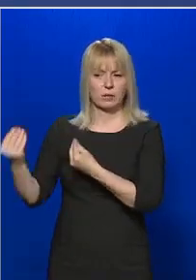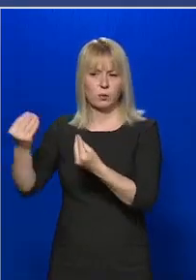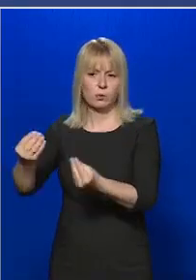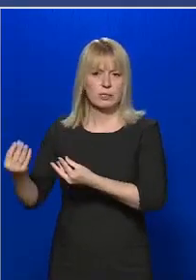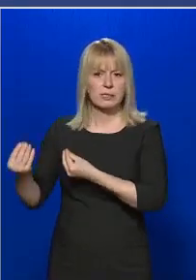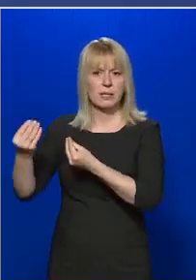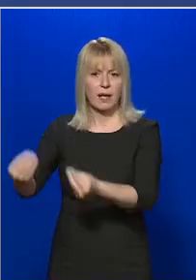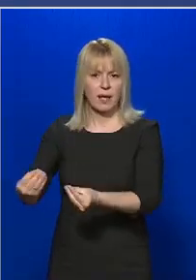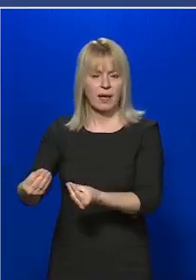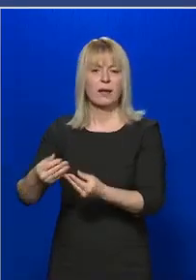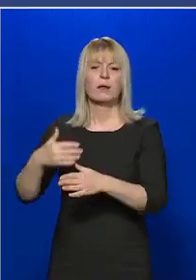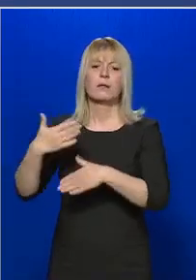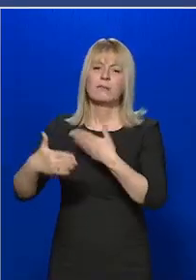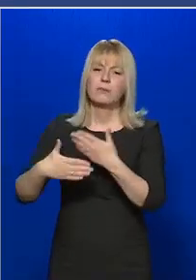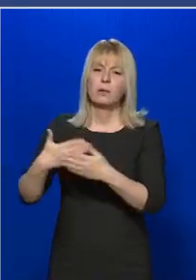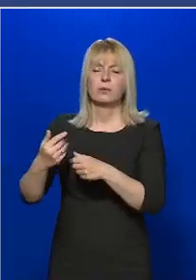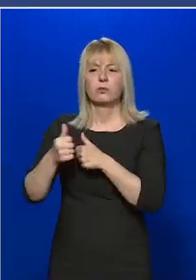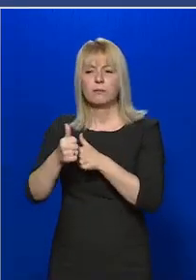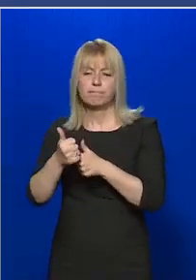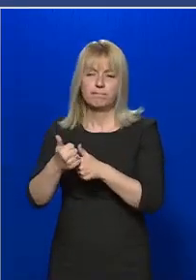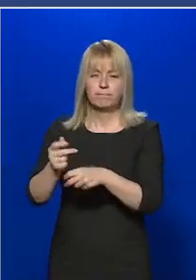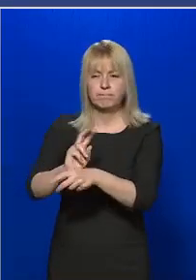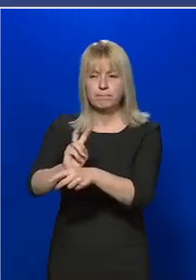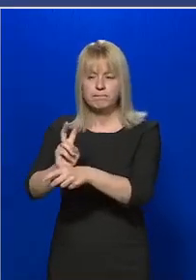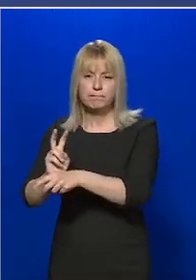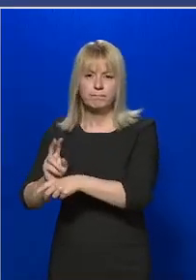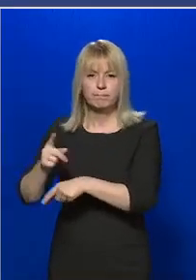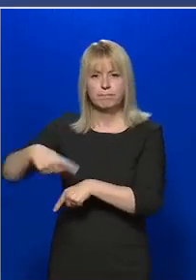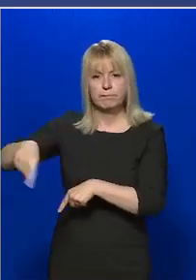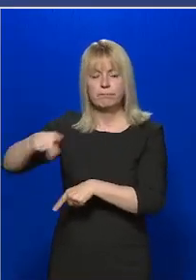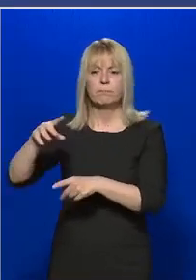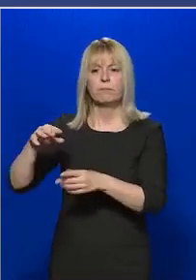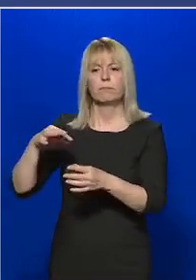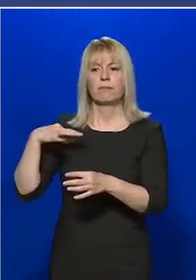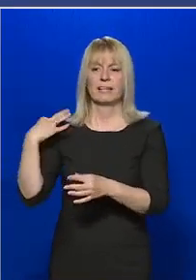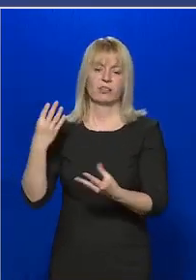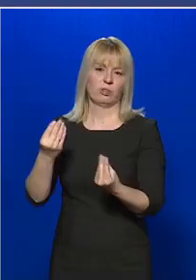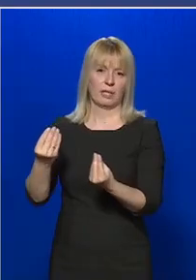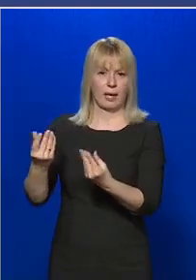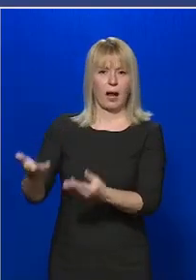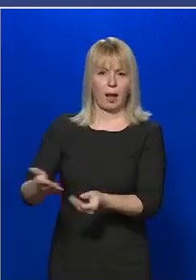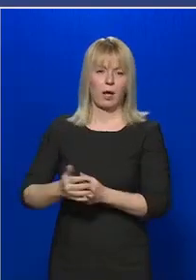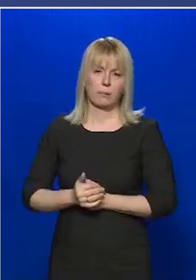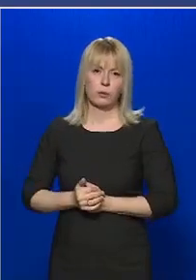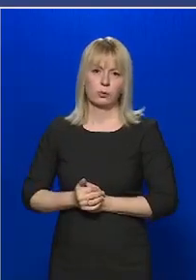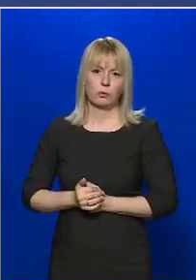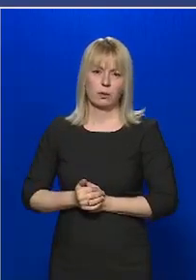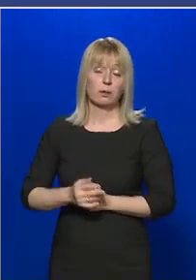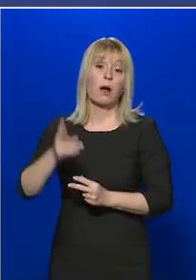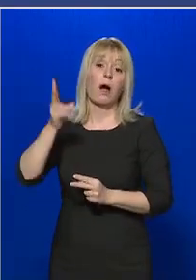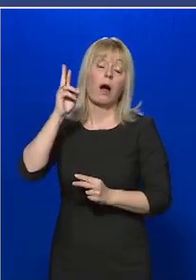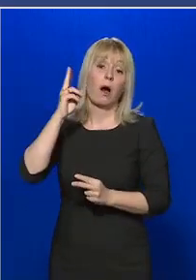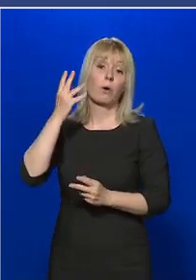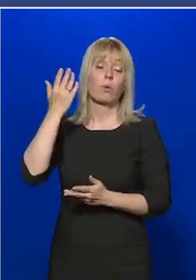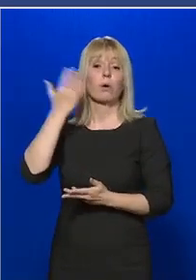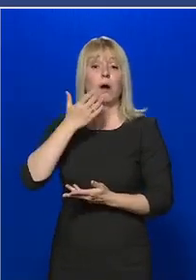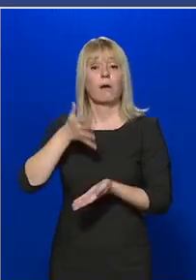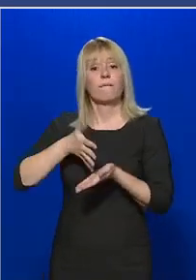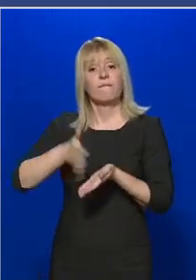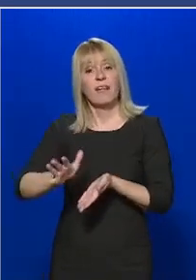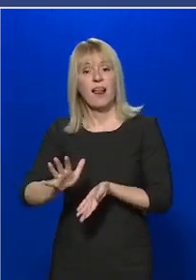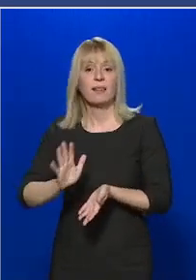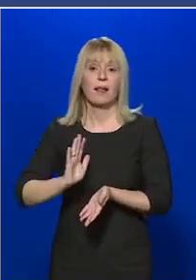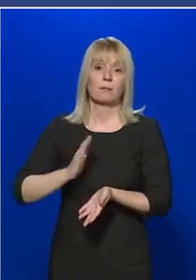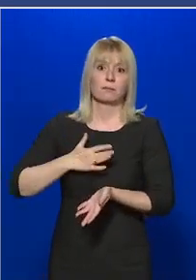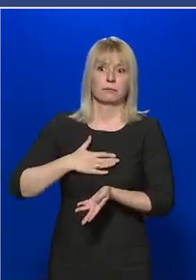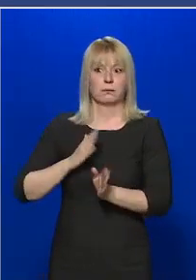követik tulajdonképpen azt az egészségi állapotukat, tehát akkor, hogyha véletlenül